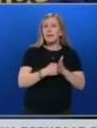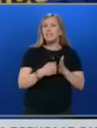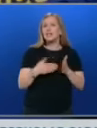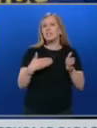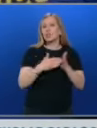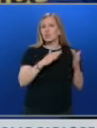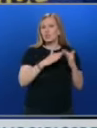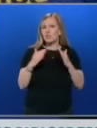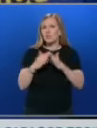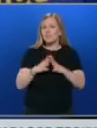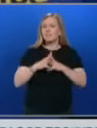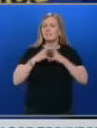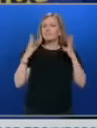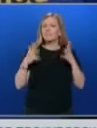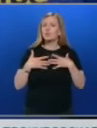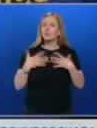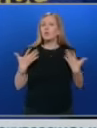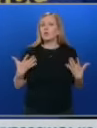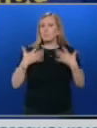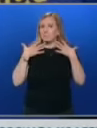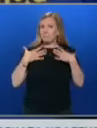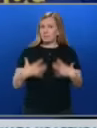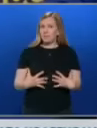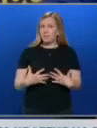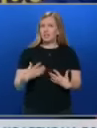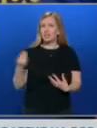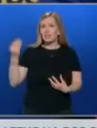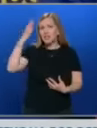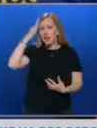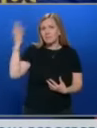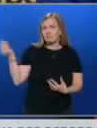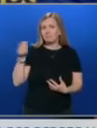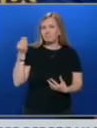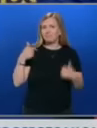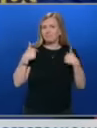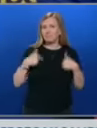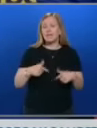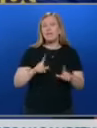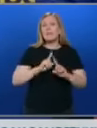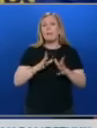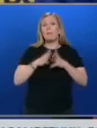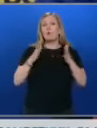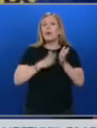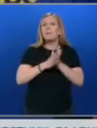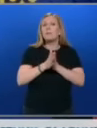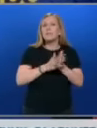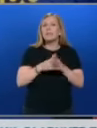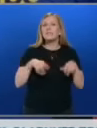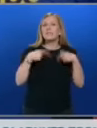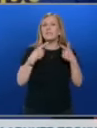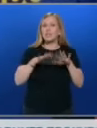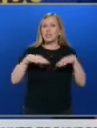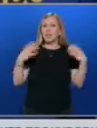мотивация е това, че носим свъщените фланелки и герб на нашата страна. Няма по-голяма мотивация от това да излежеш на терена и да чуеш химна.